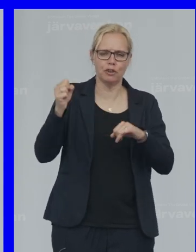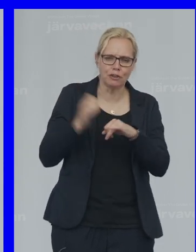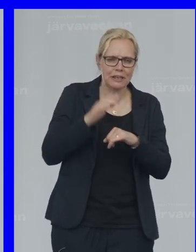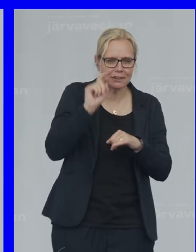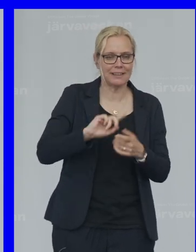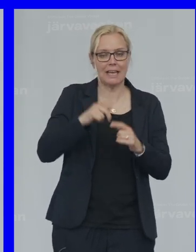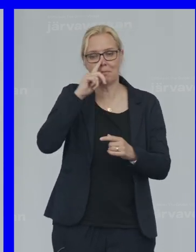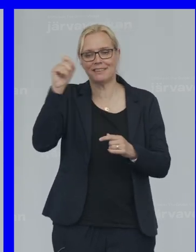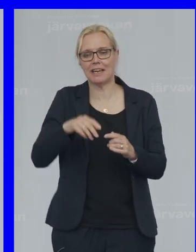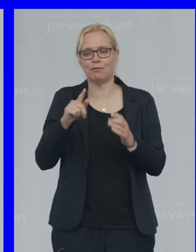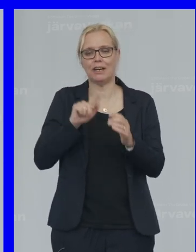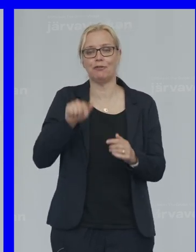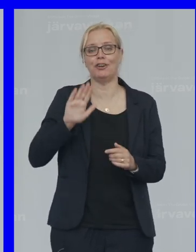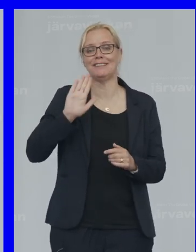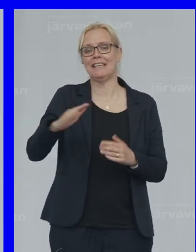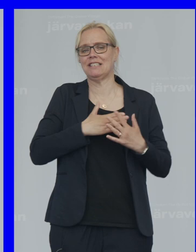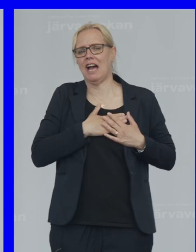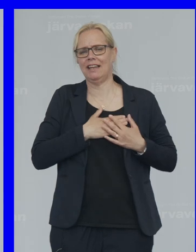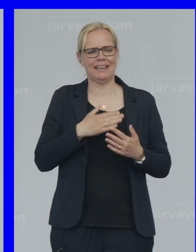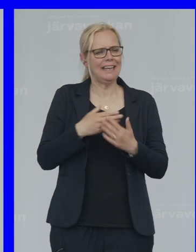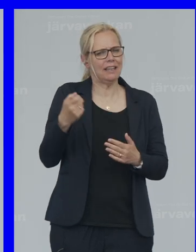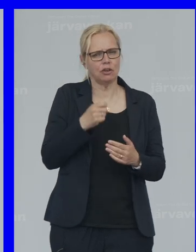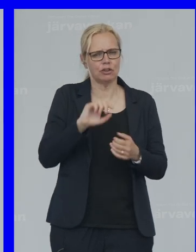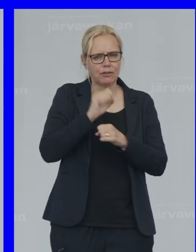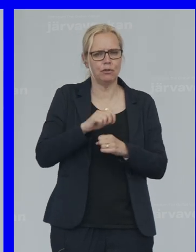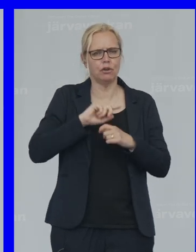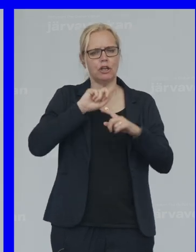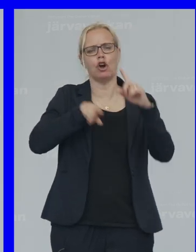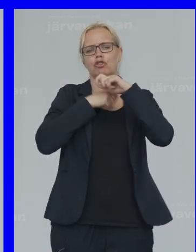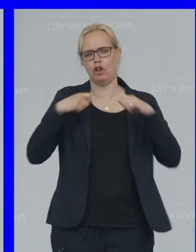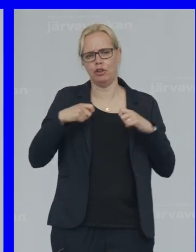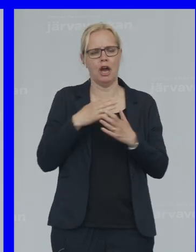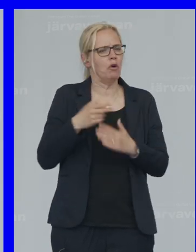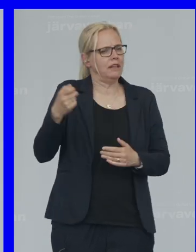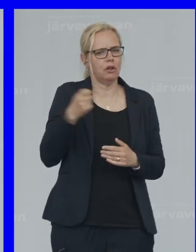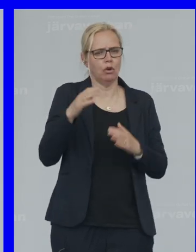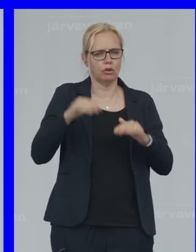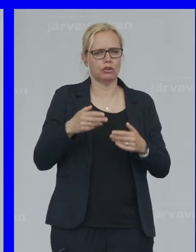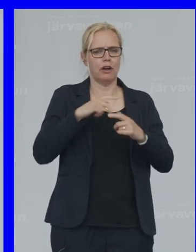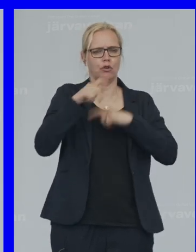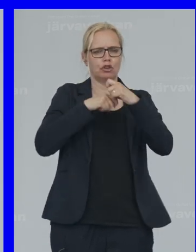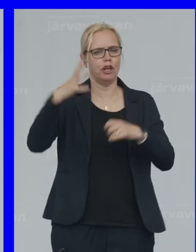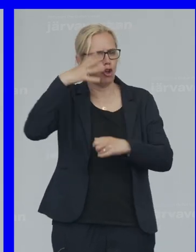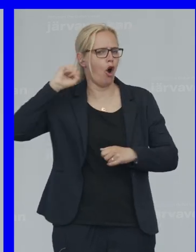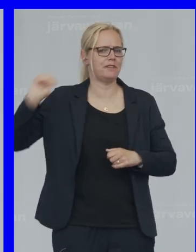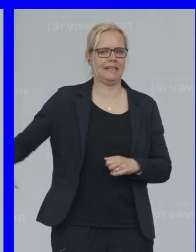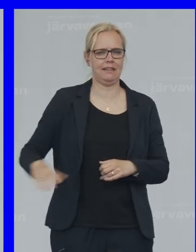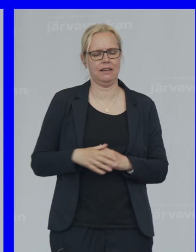kärlek Ingen Ska tvingas Bära slöja Och ingen Ska få slöjan Avsliten